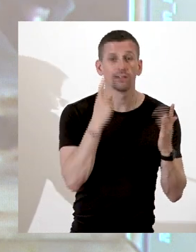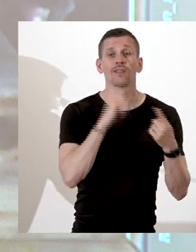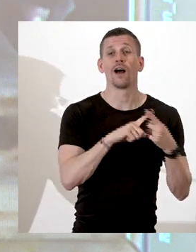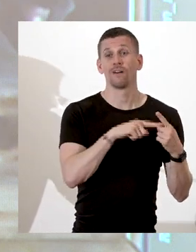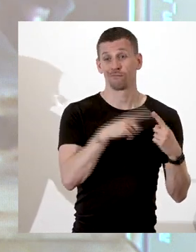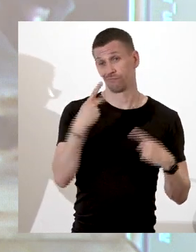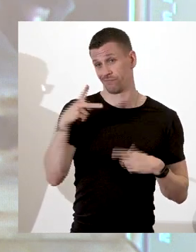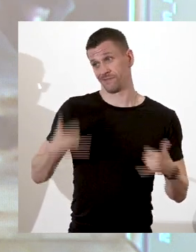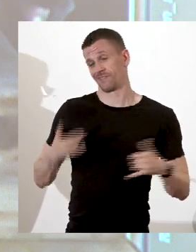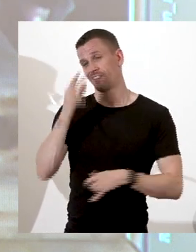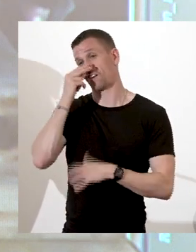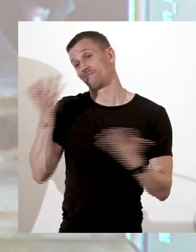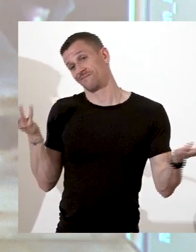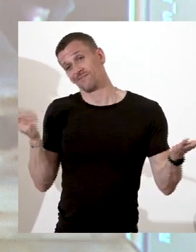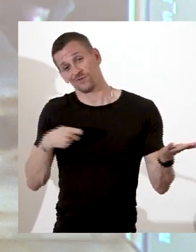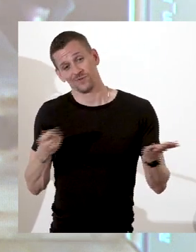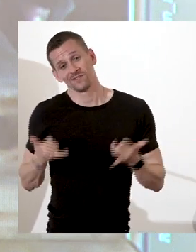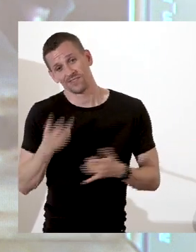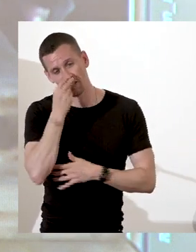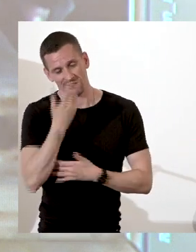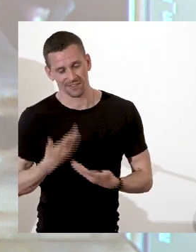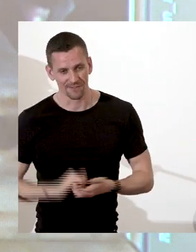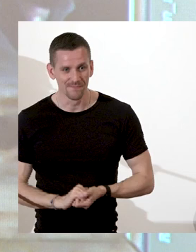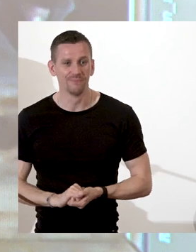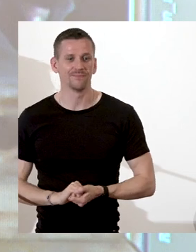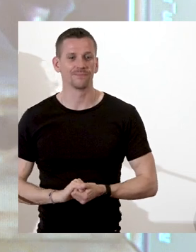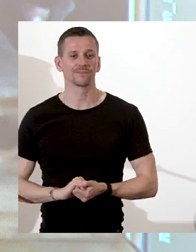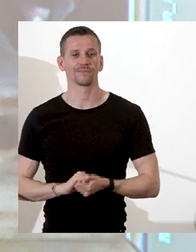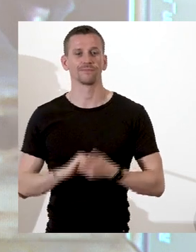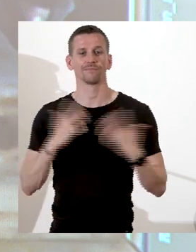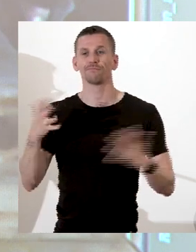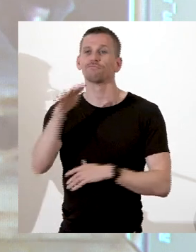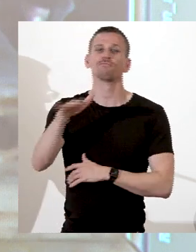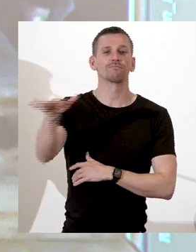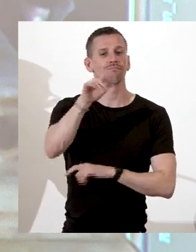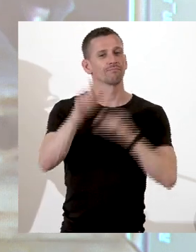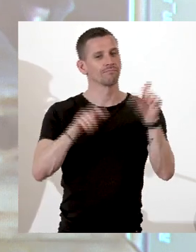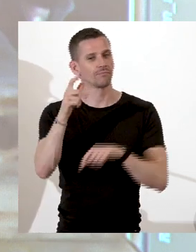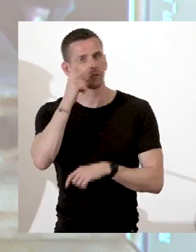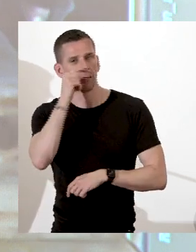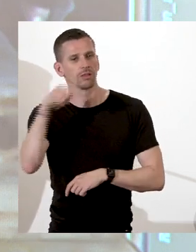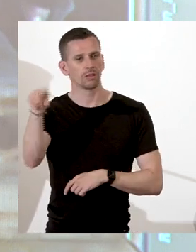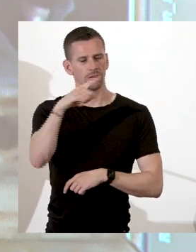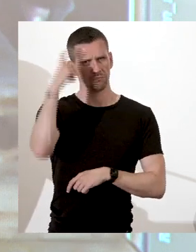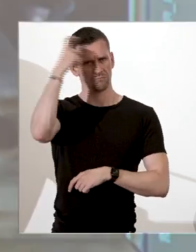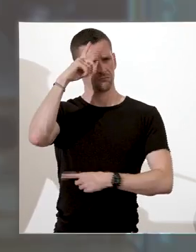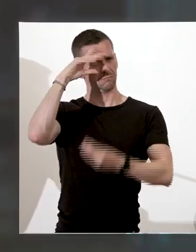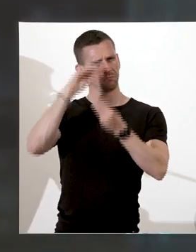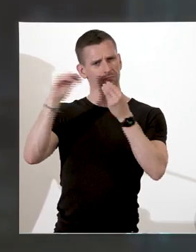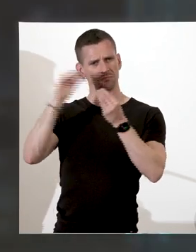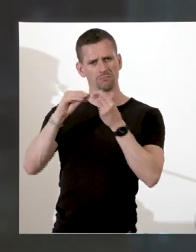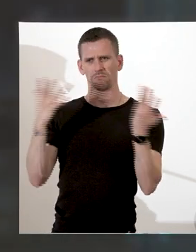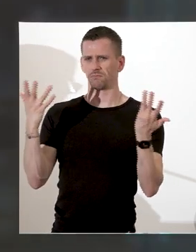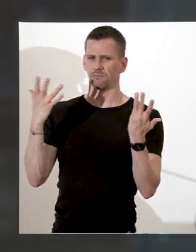Olivier Grenouillot, les Nantais n'ont pas saisi la portée morale historique de l'abolition. La